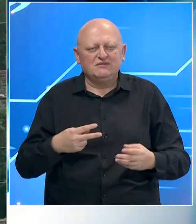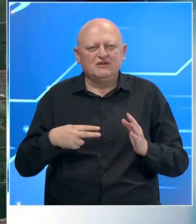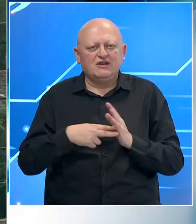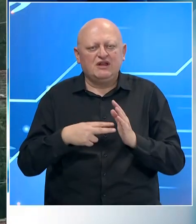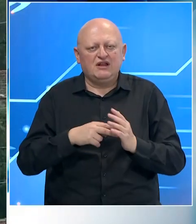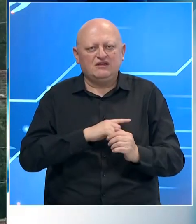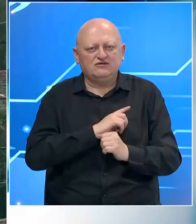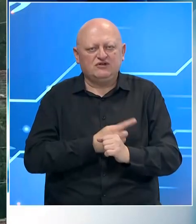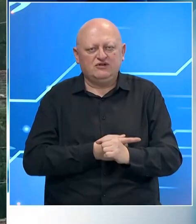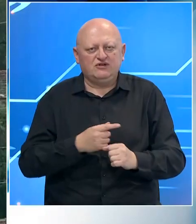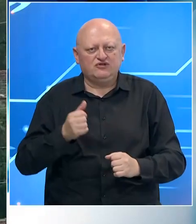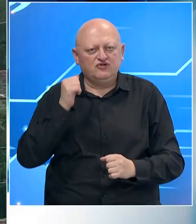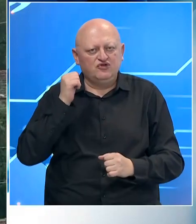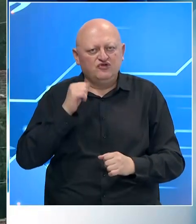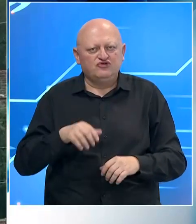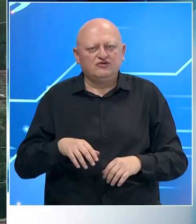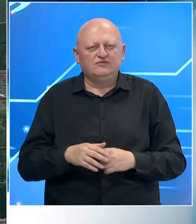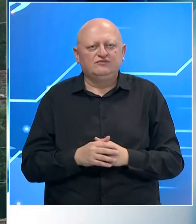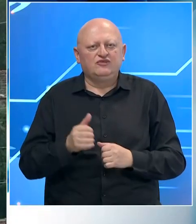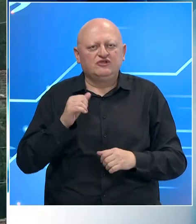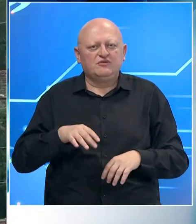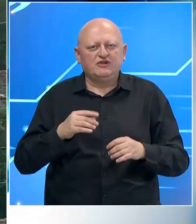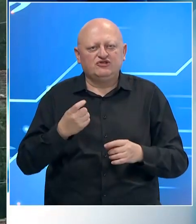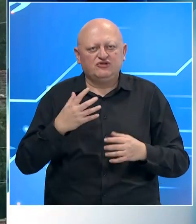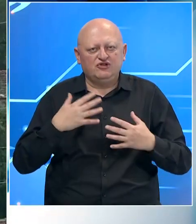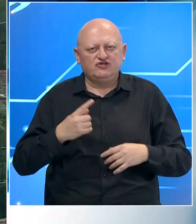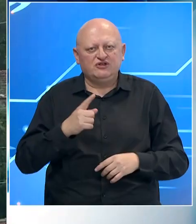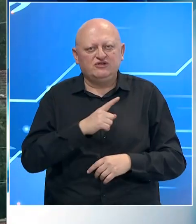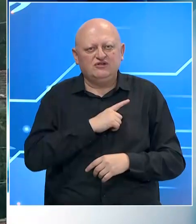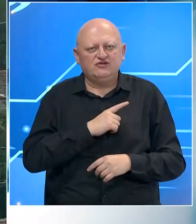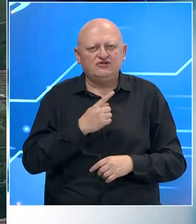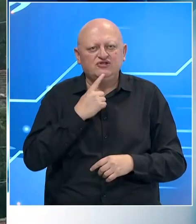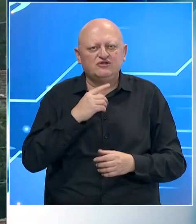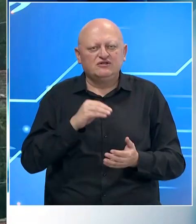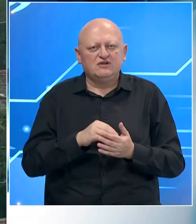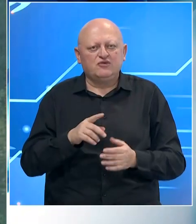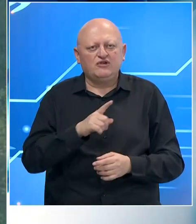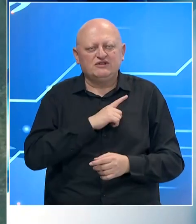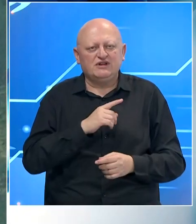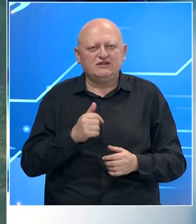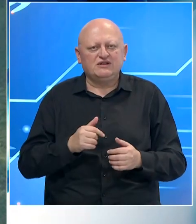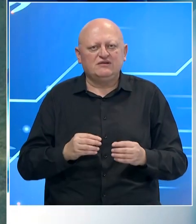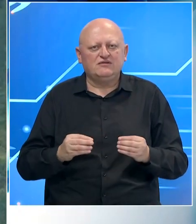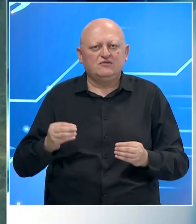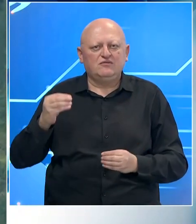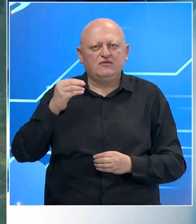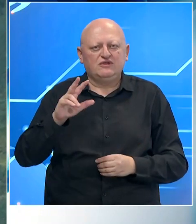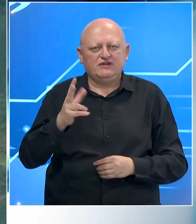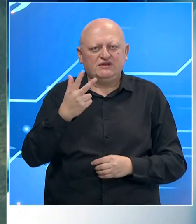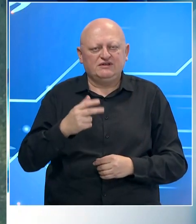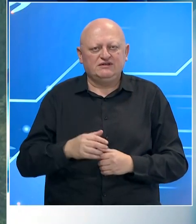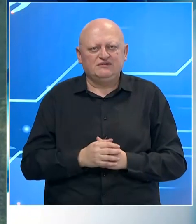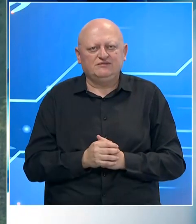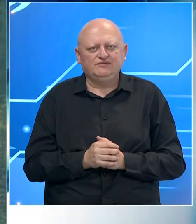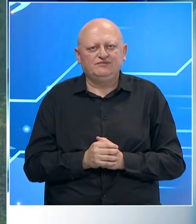vodosnadljevanja i snadljevanja električnom energijom. Jučer je pronađeno još jedno tijelo žrtve, čime se broj nestalih do sada popeo na